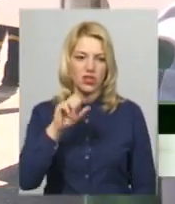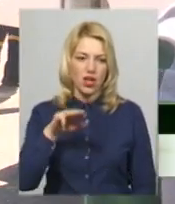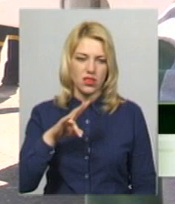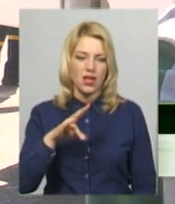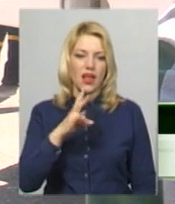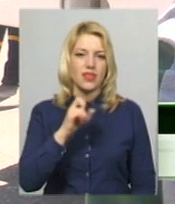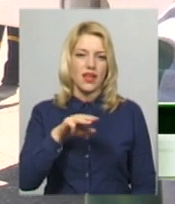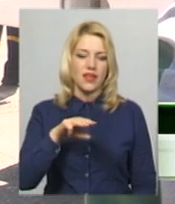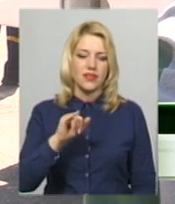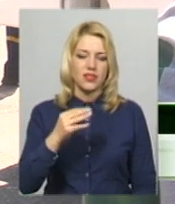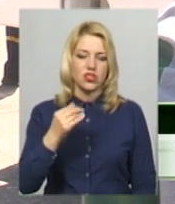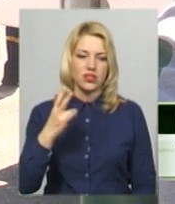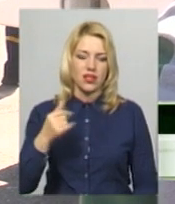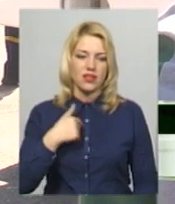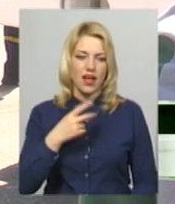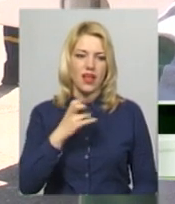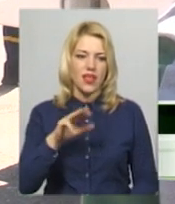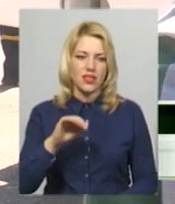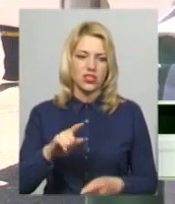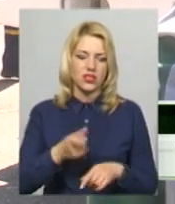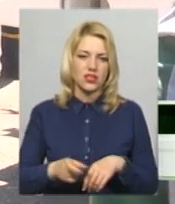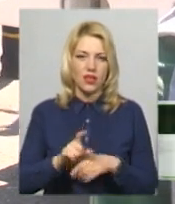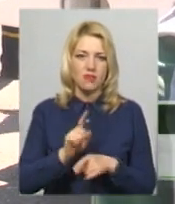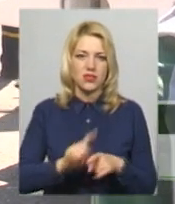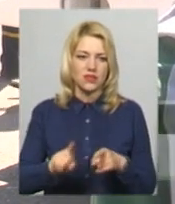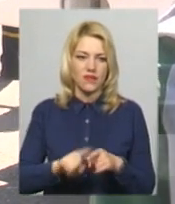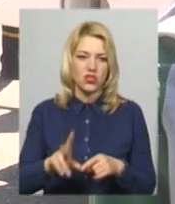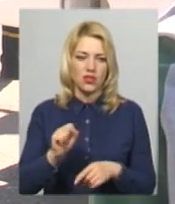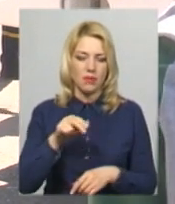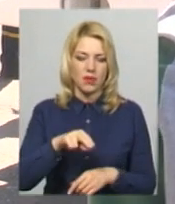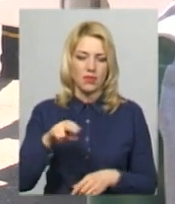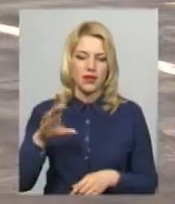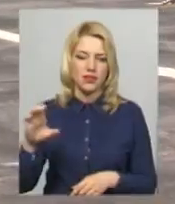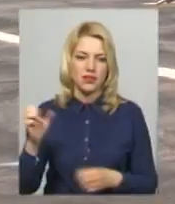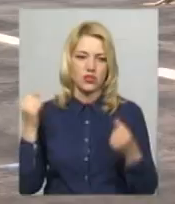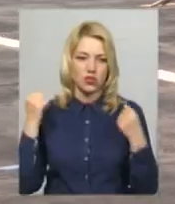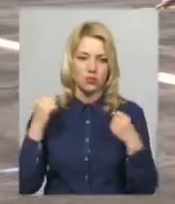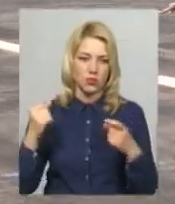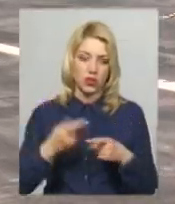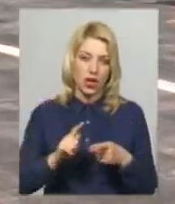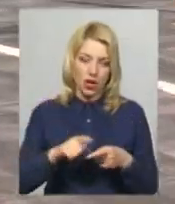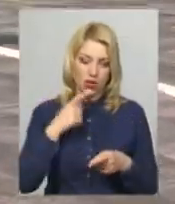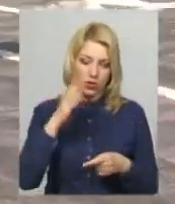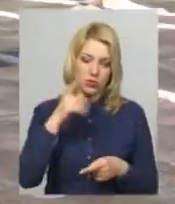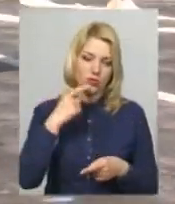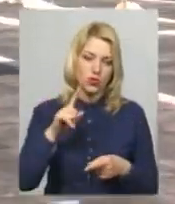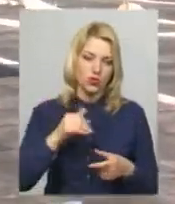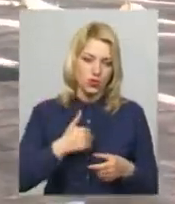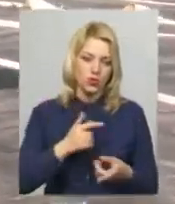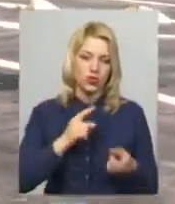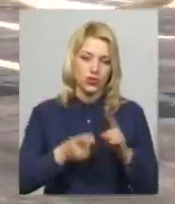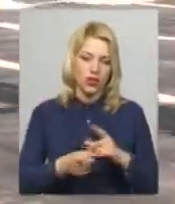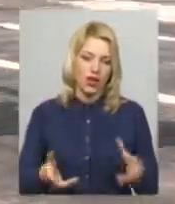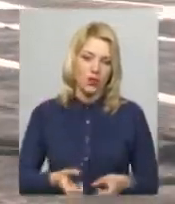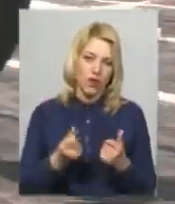в Нетішині найшвидше на ППС-спорті. Хлопець каже, хоче стати рятувальником або